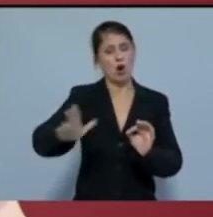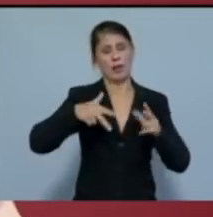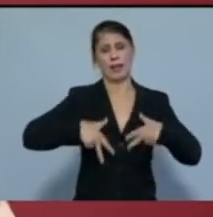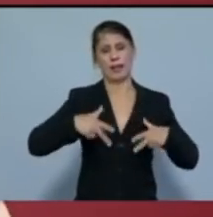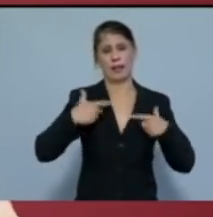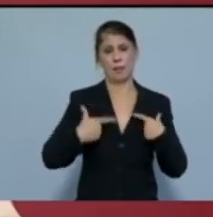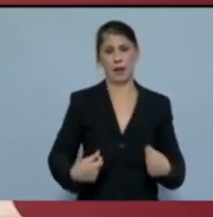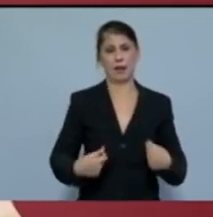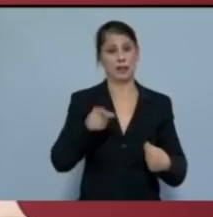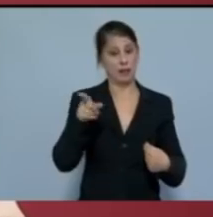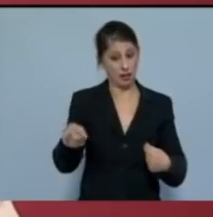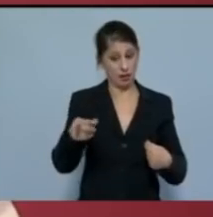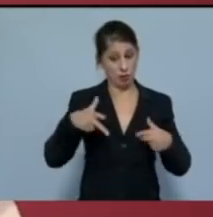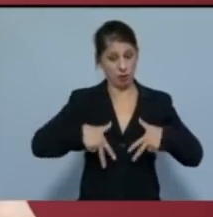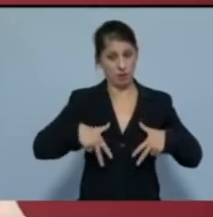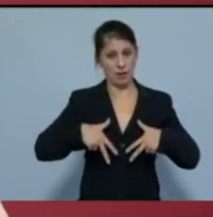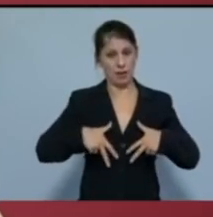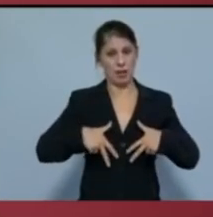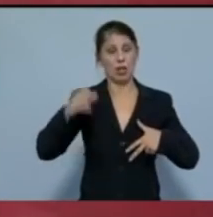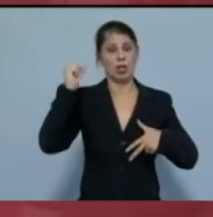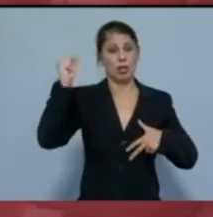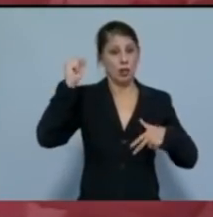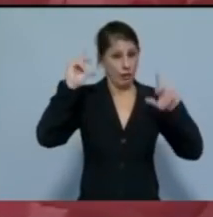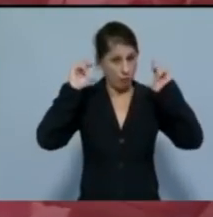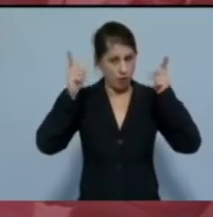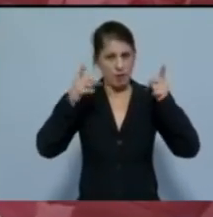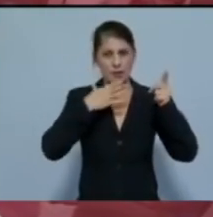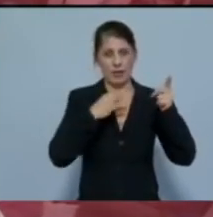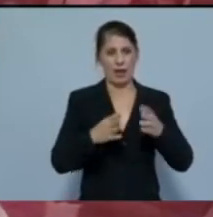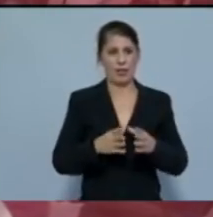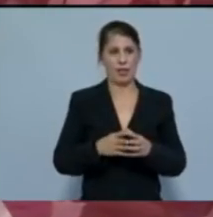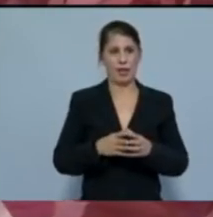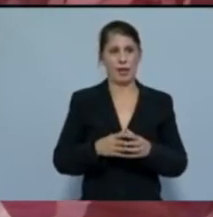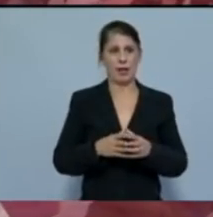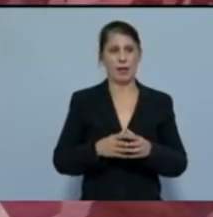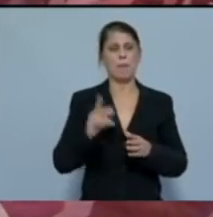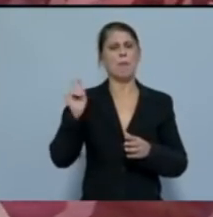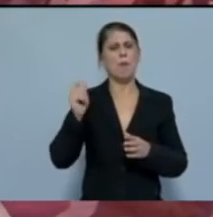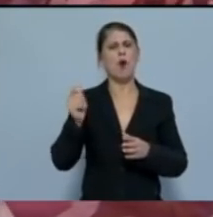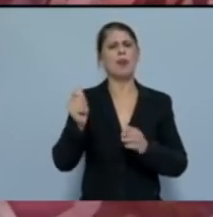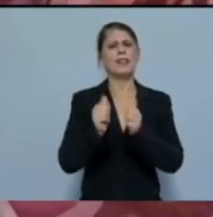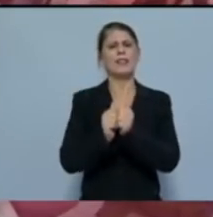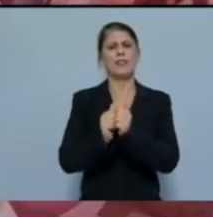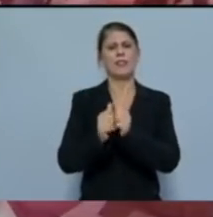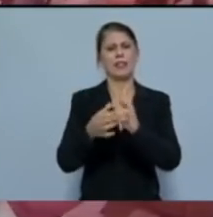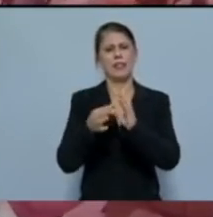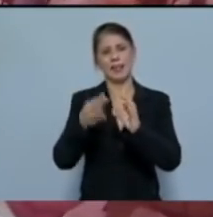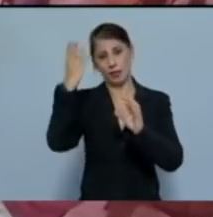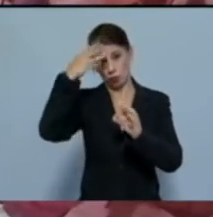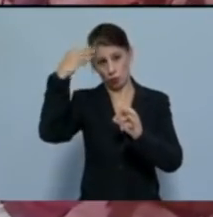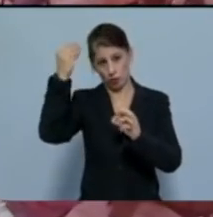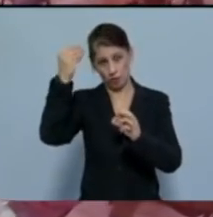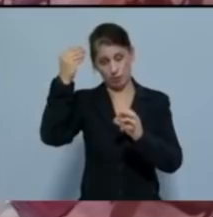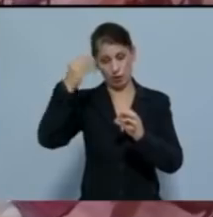και εκεί που κυβερνάνε οι σοσιαλδημοκράτες, δηλαδή οι πολιτικοί φίλοι και σύμμαχοι του κυρίου Τσίπρα,